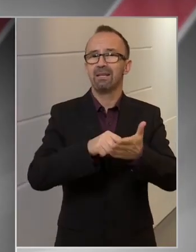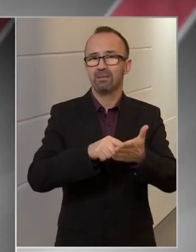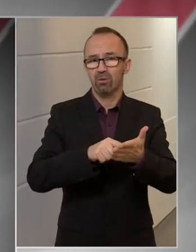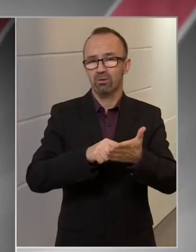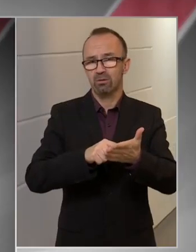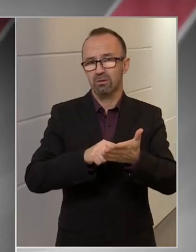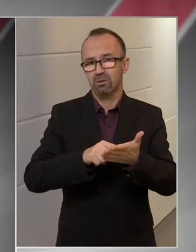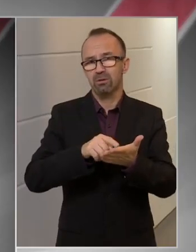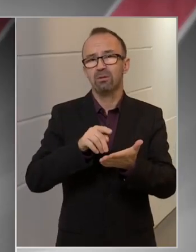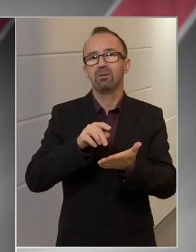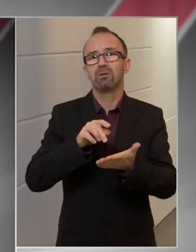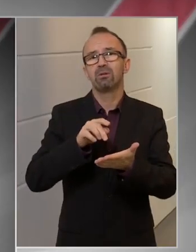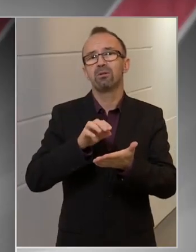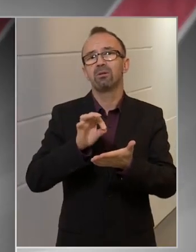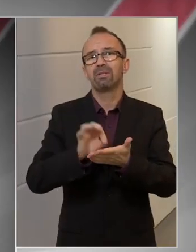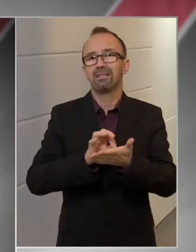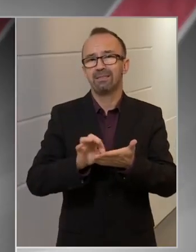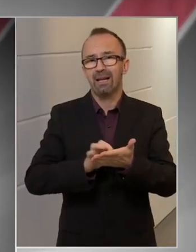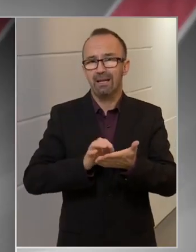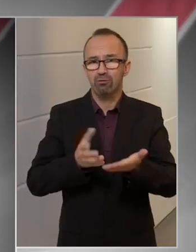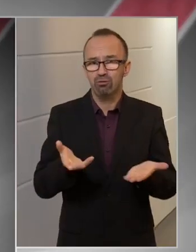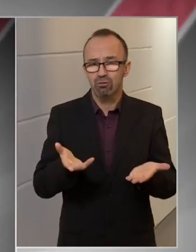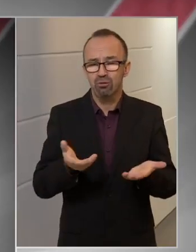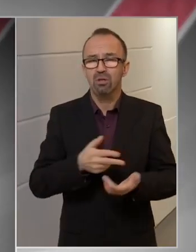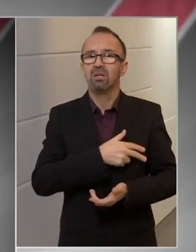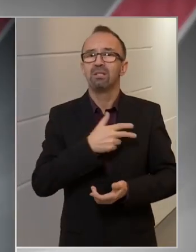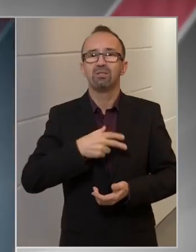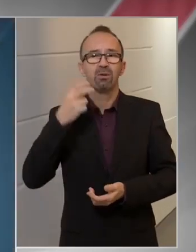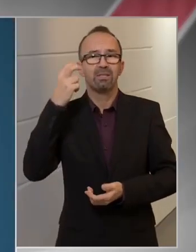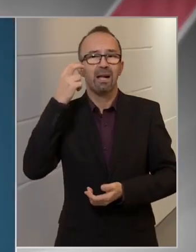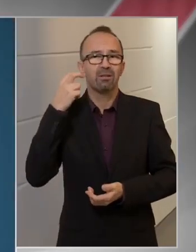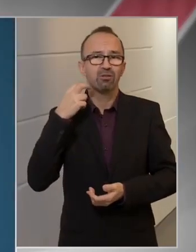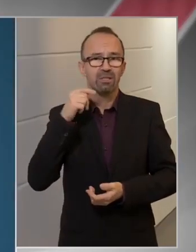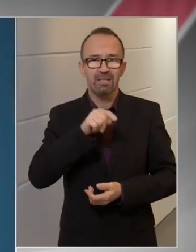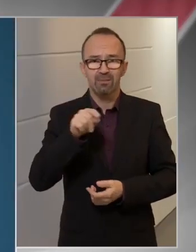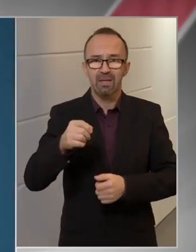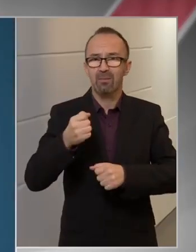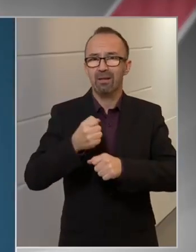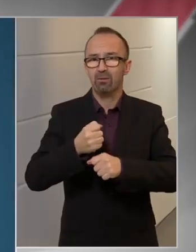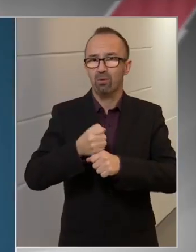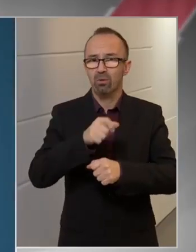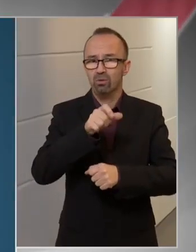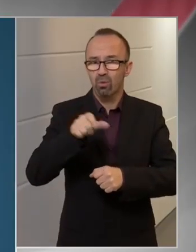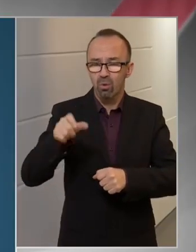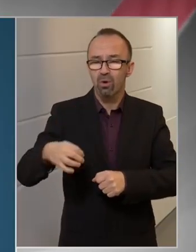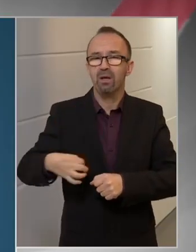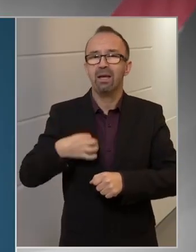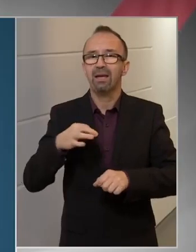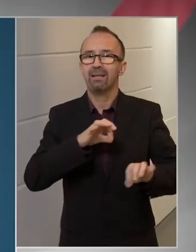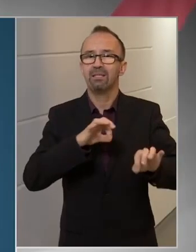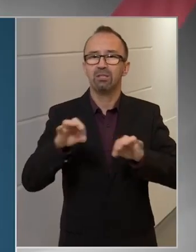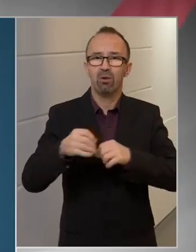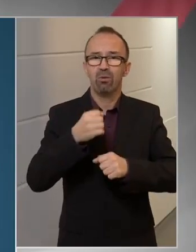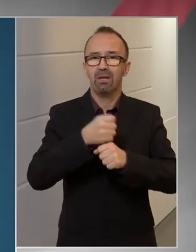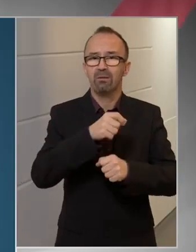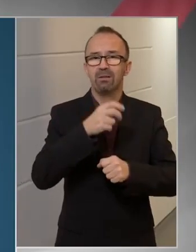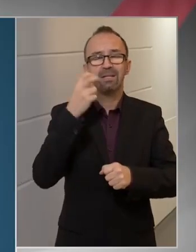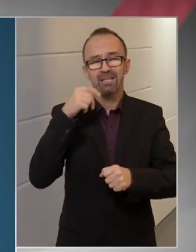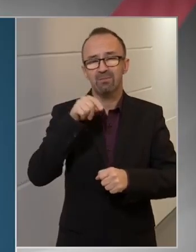hazánkban. Tudjuk azt, hogy a szociális intézményekben dolgozók, az egészségügyi